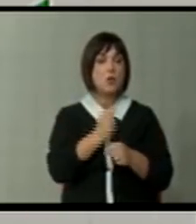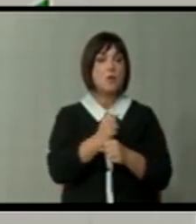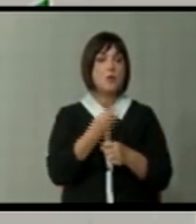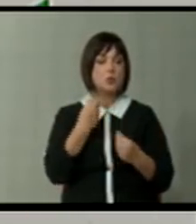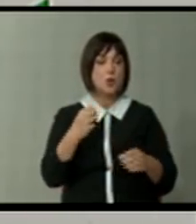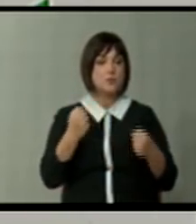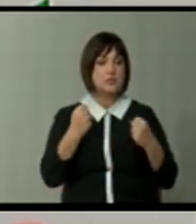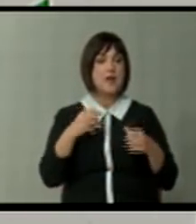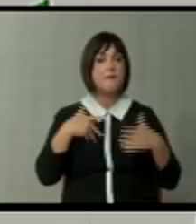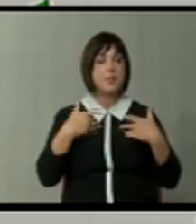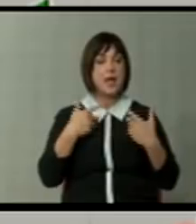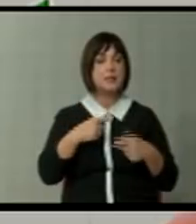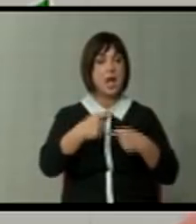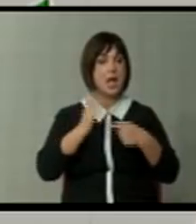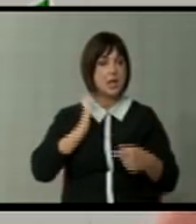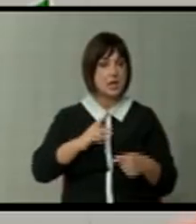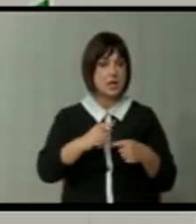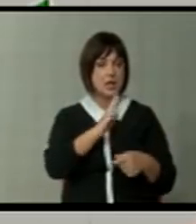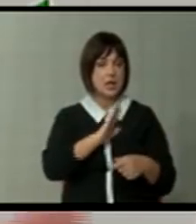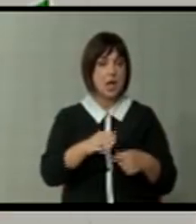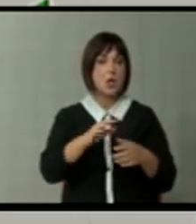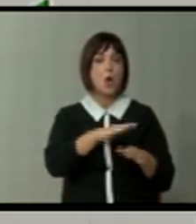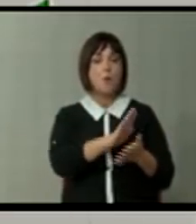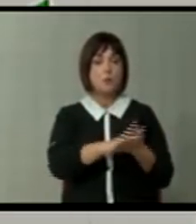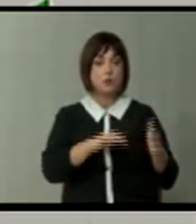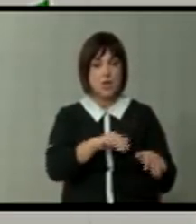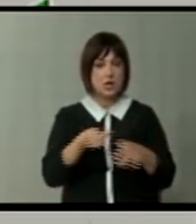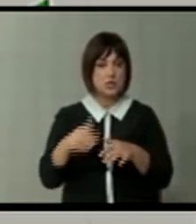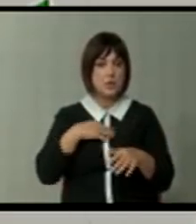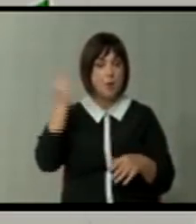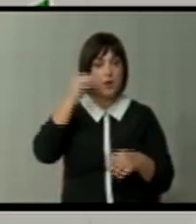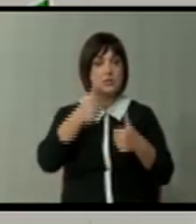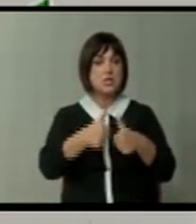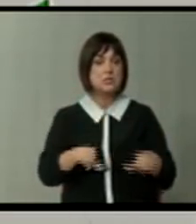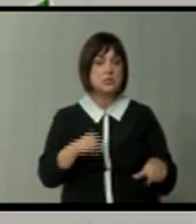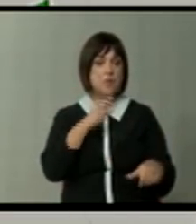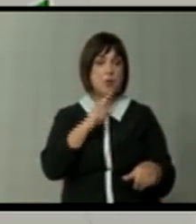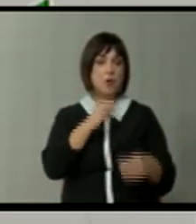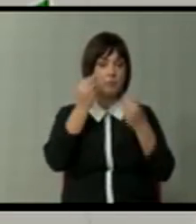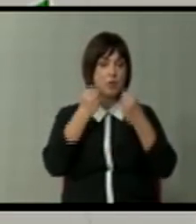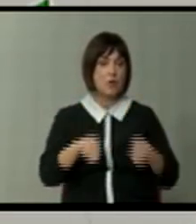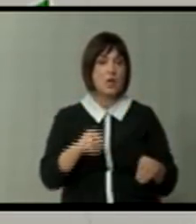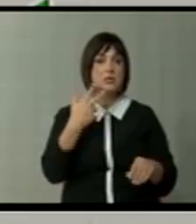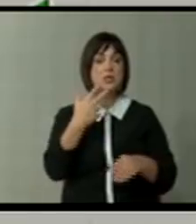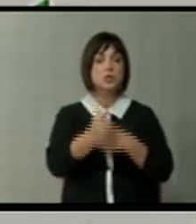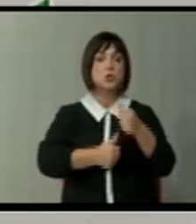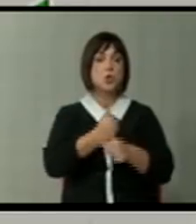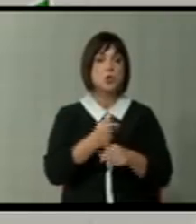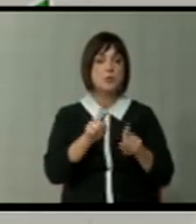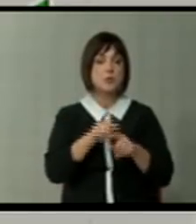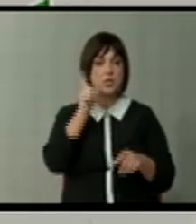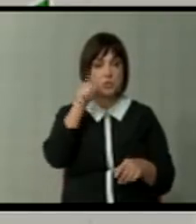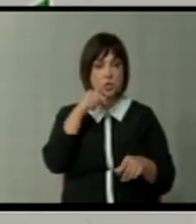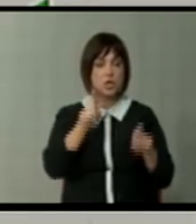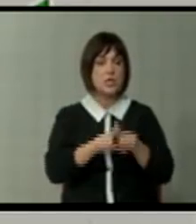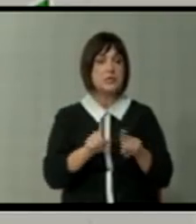здрав млад кадар, ние почнувајќи од градинка па нагор имаме образовен систем кој што е по мене поразителен. Тријесет години само се усложни во